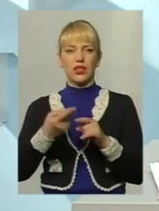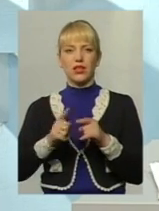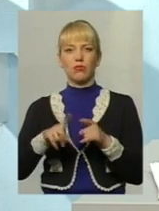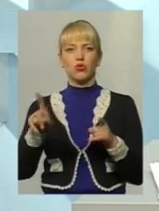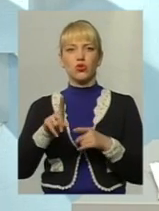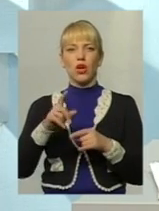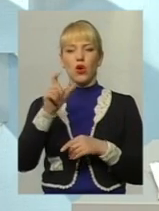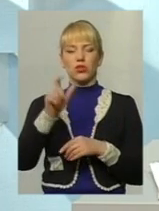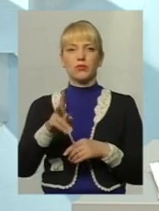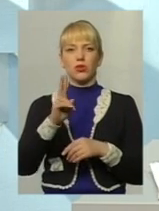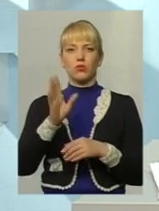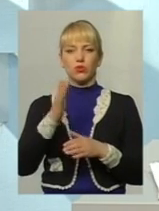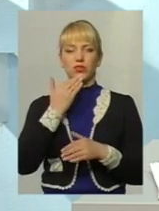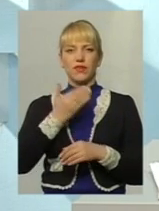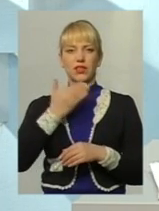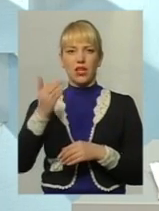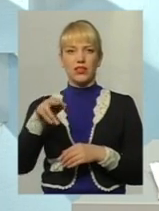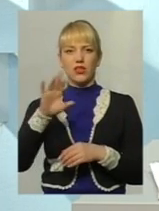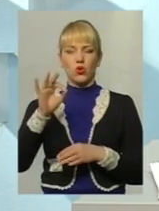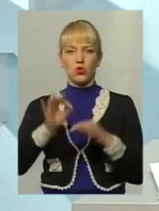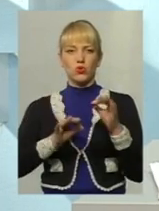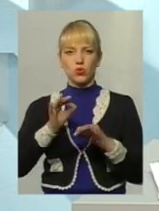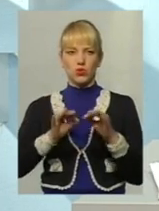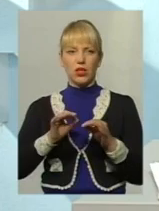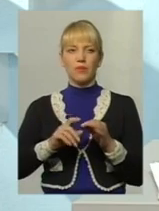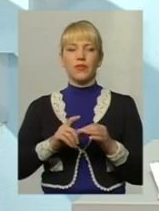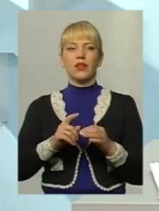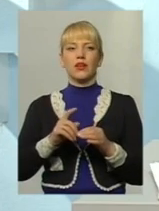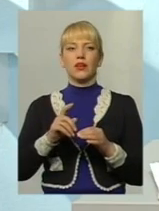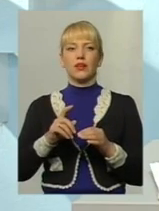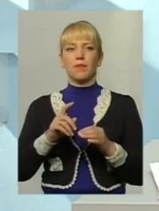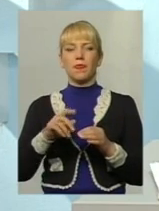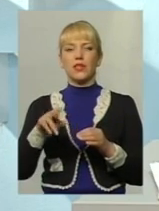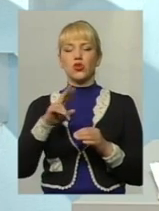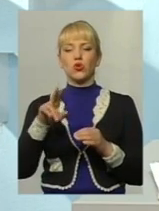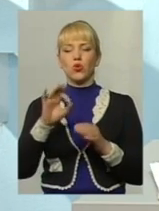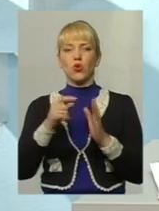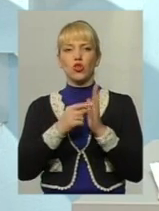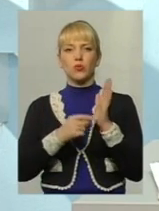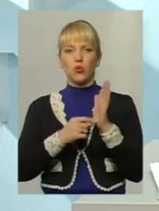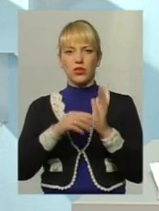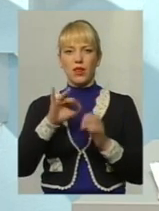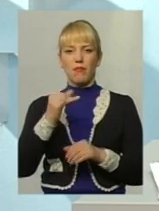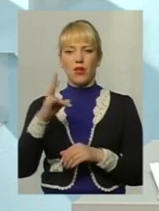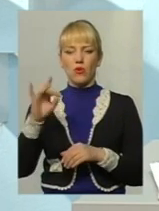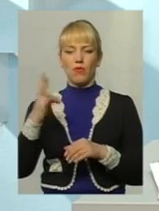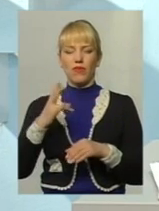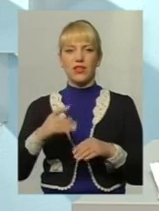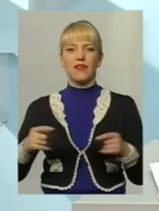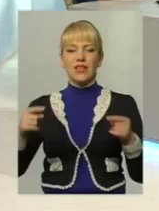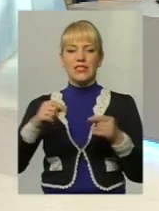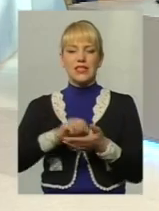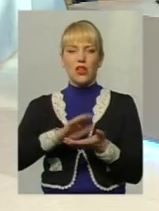та особа, яка буде звертатися до суду спочатку або одночасно з розподілу майна, повинна встановити факт проживання